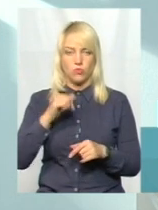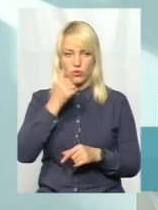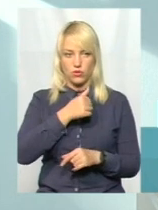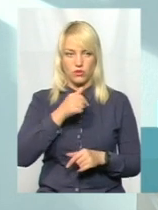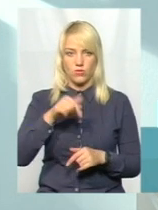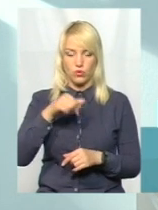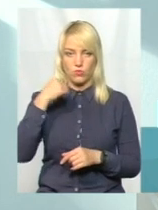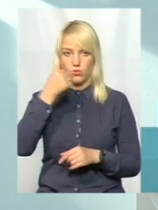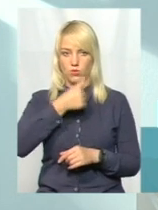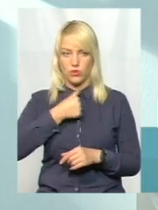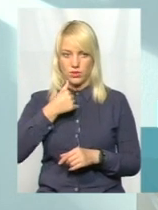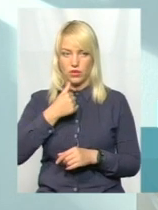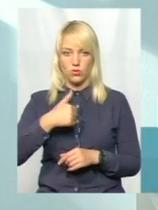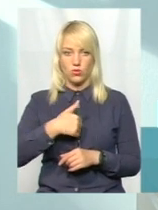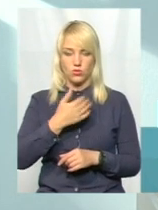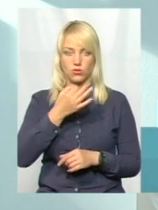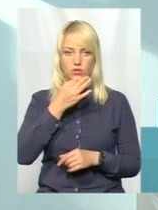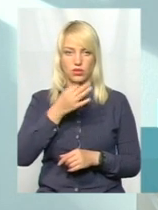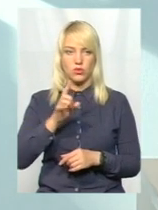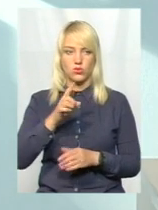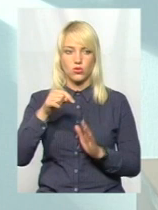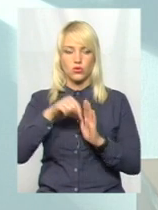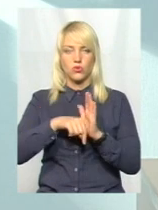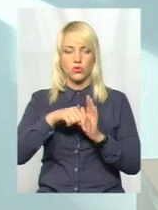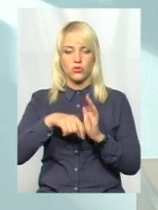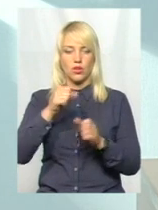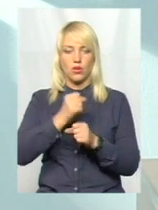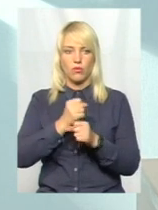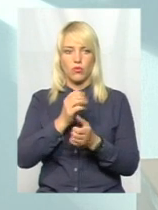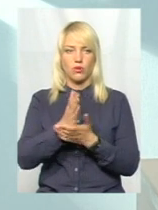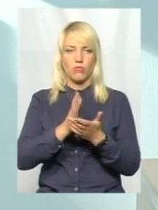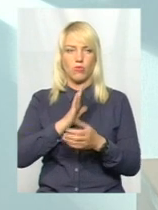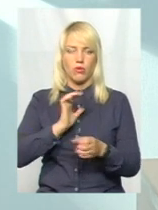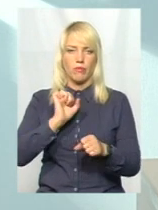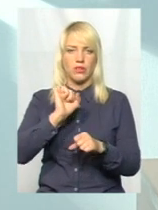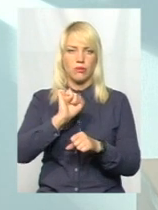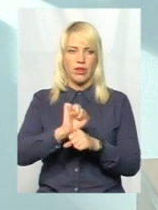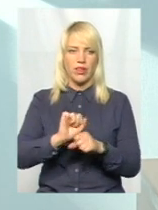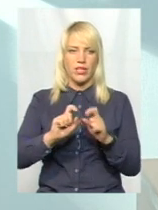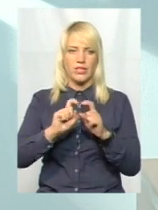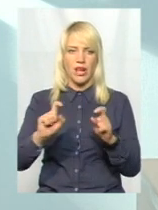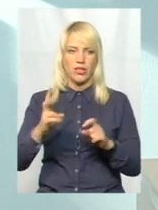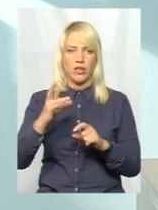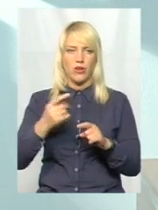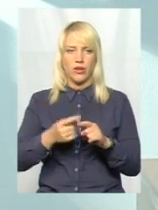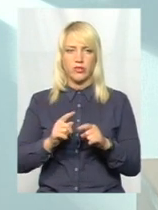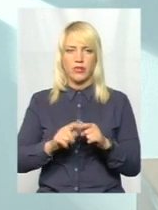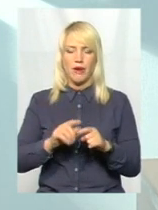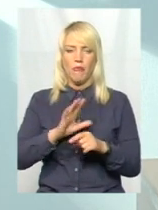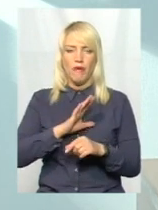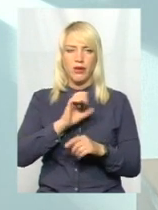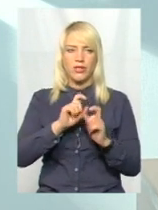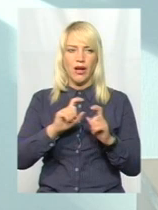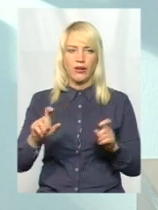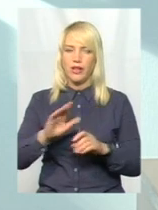У цьому році, хочу сказати, що стосується роботи служби, було призупинення закладу, але це не закладу громадського харчування,